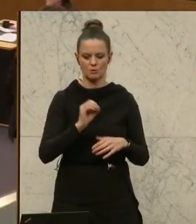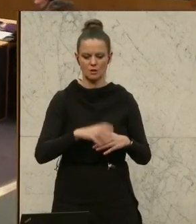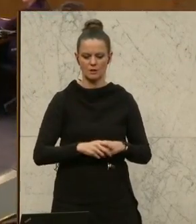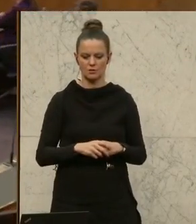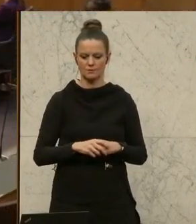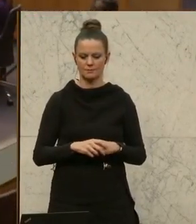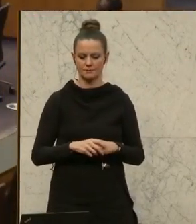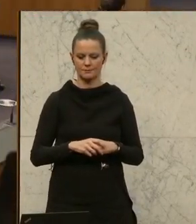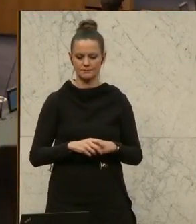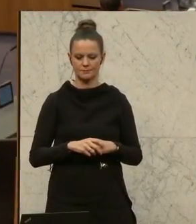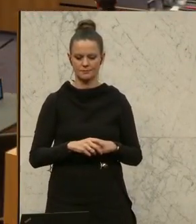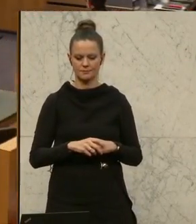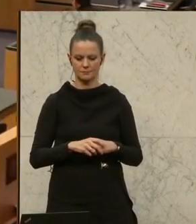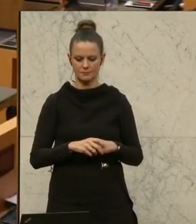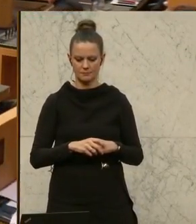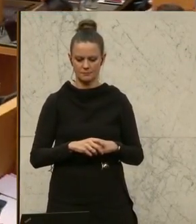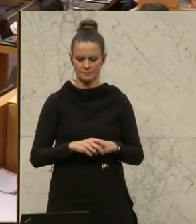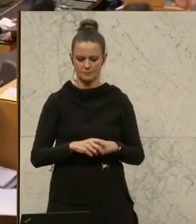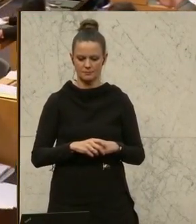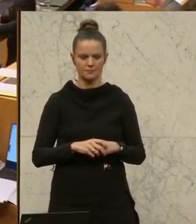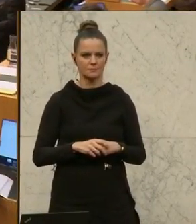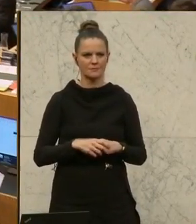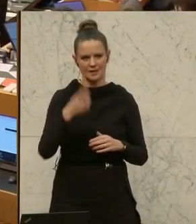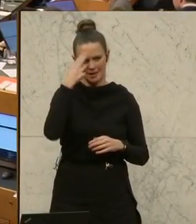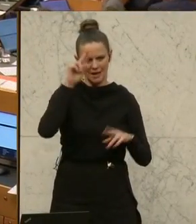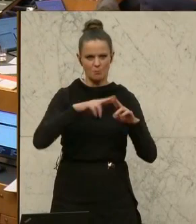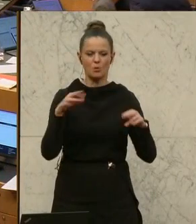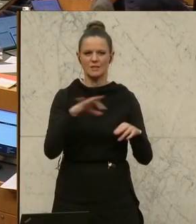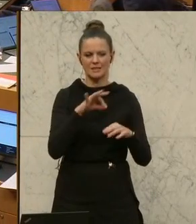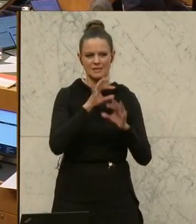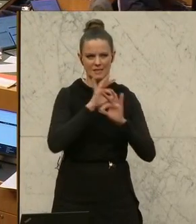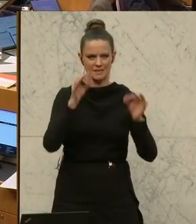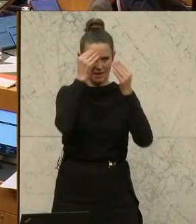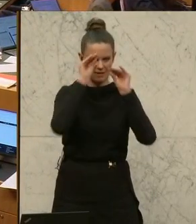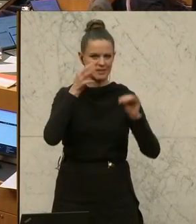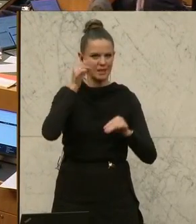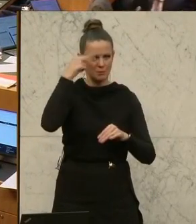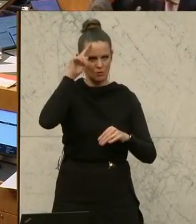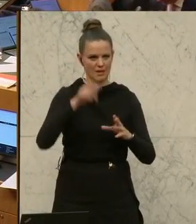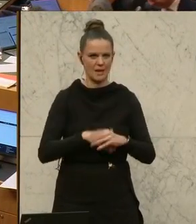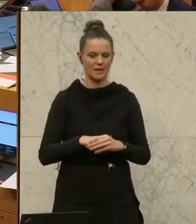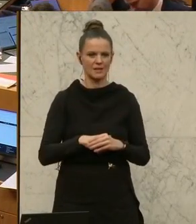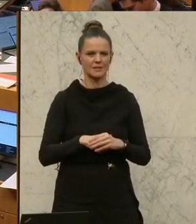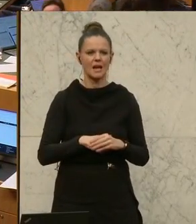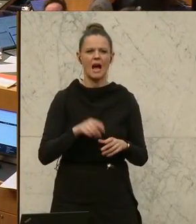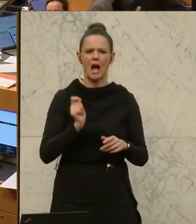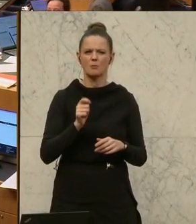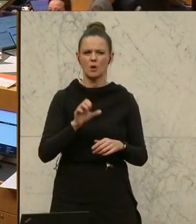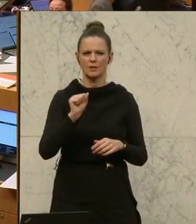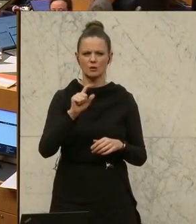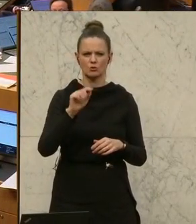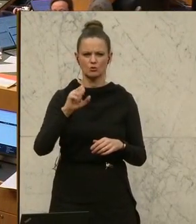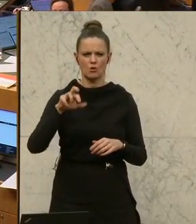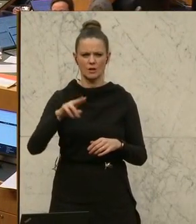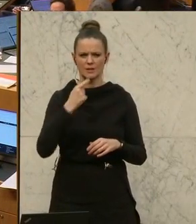nicht im Interesse der Österreicherinnen und Österreicher. Die Menschen können sich das Heizen nicht mehr leisten, so Kickl. Und er